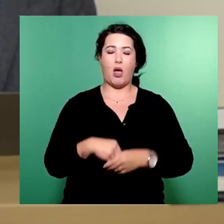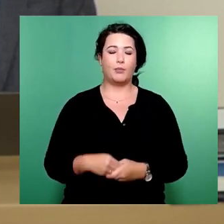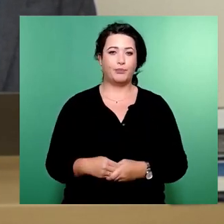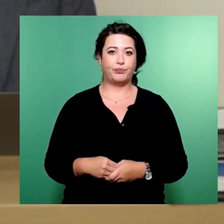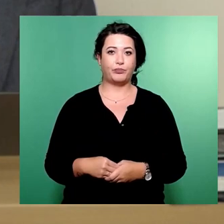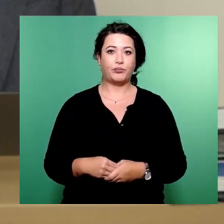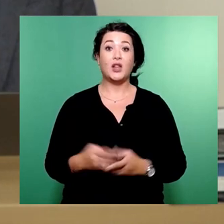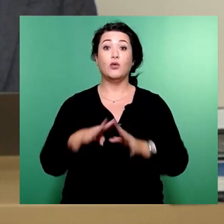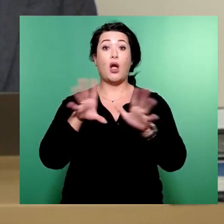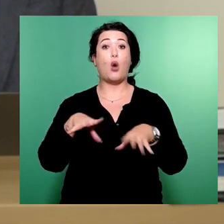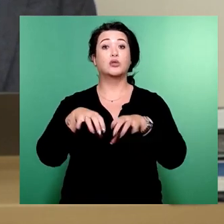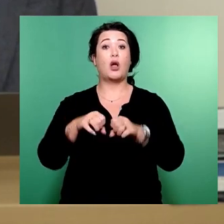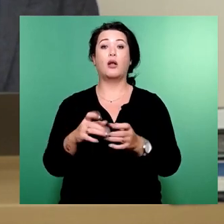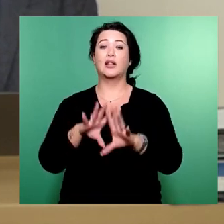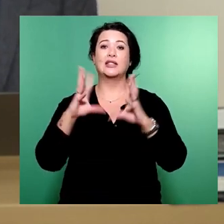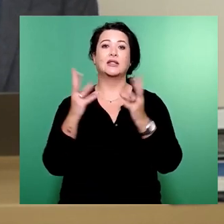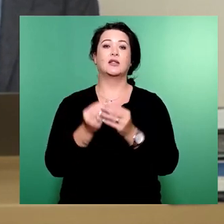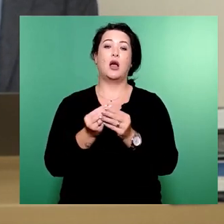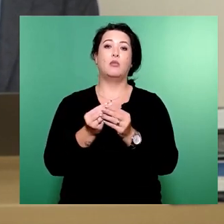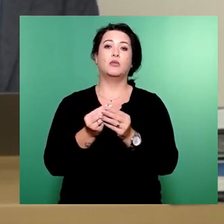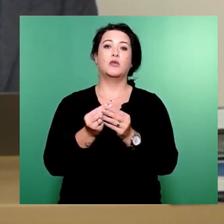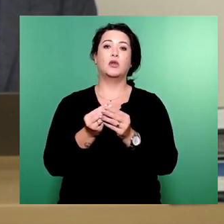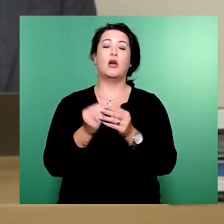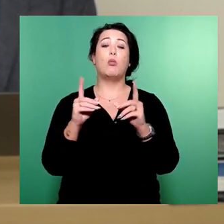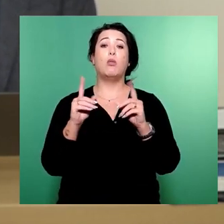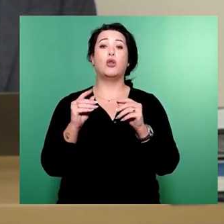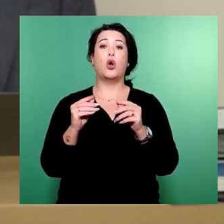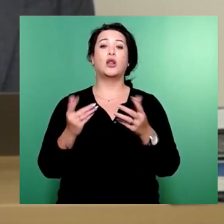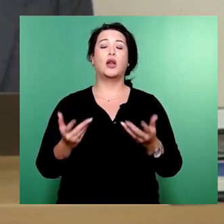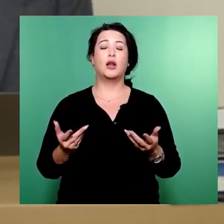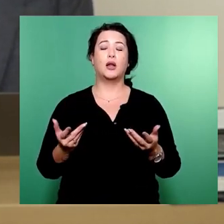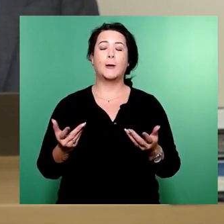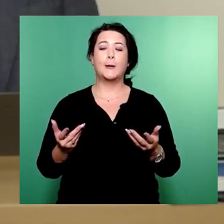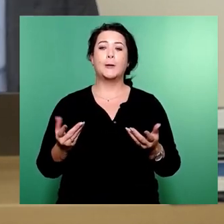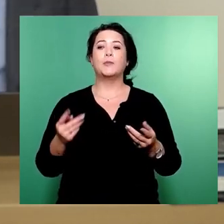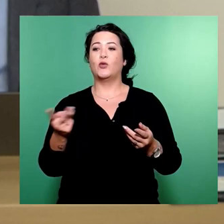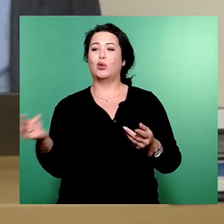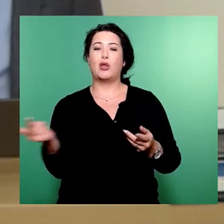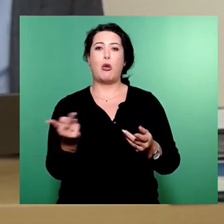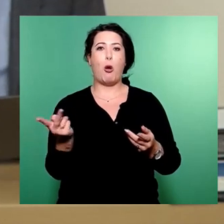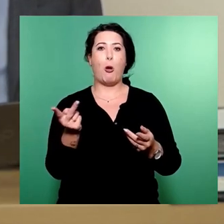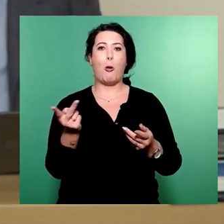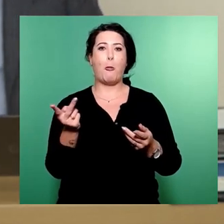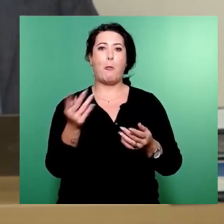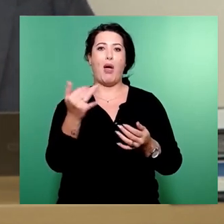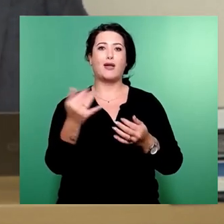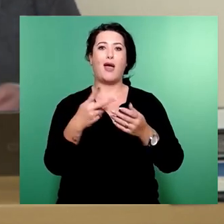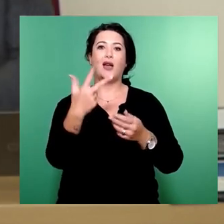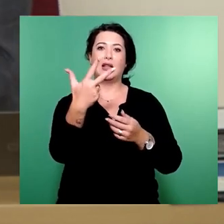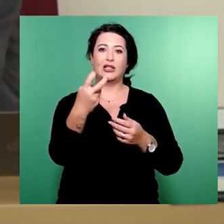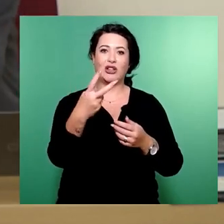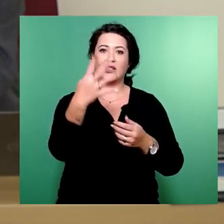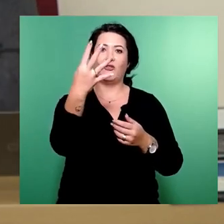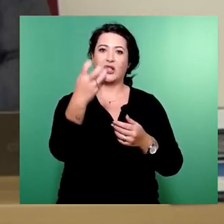Haushalt insgesamt bedeutet es, dass für die beiden Jahre des Doppelhaushalts das